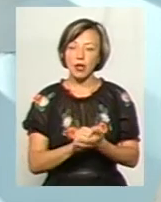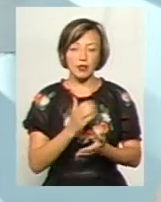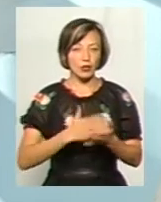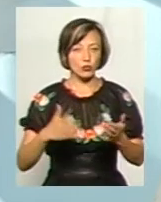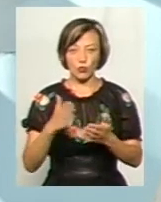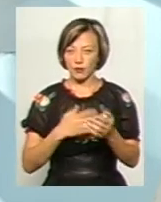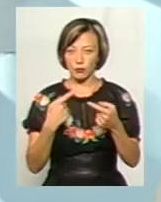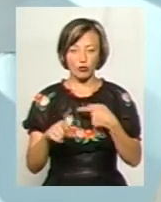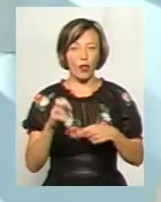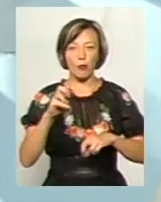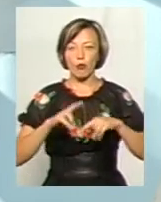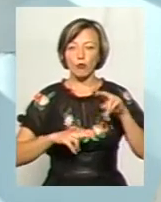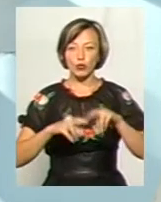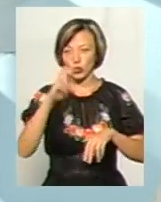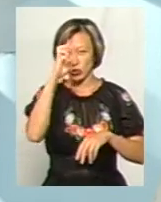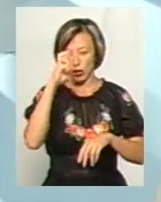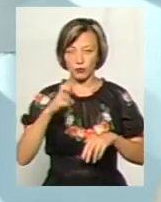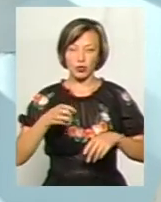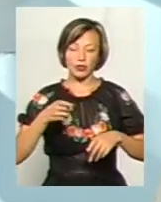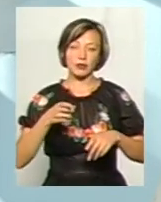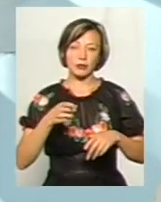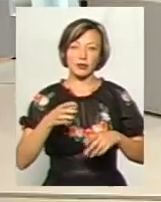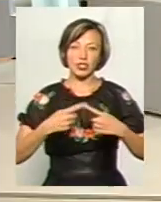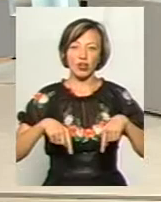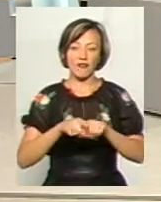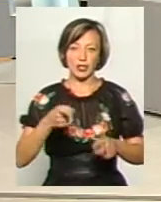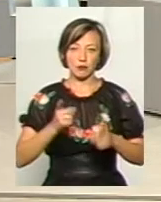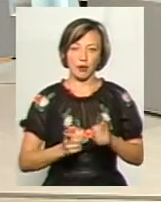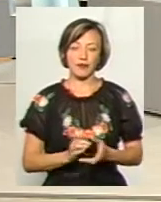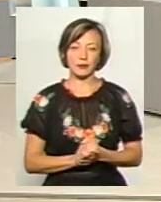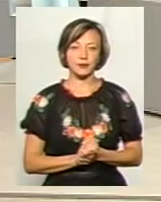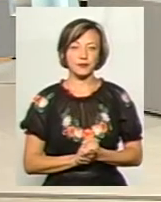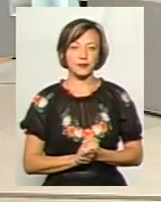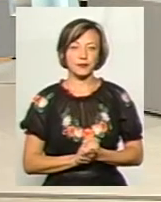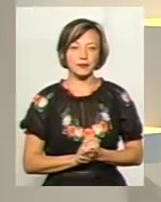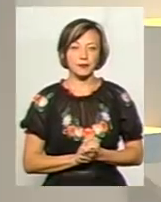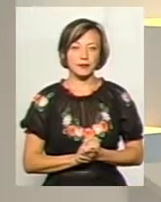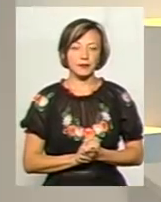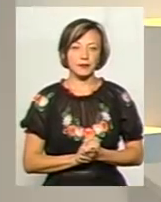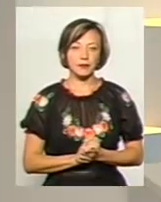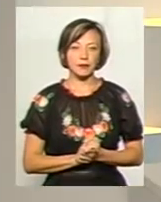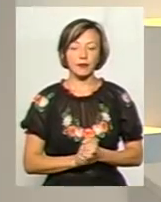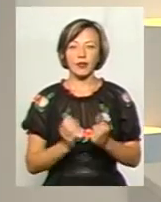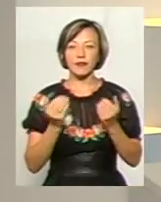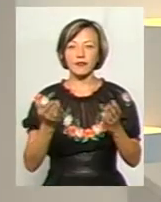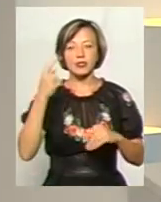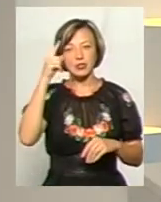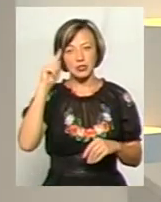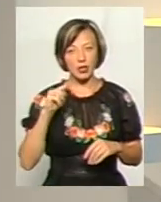іншим, а не побудовою національної держави насправді. Дякую, пані Світлане, пане Михайло. Ви знаєте,